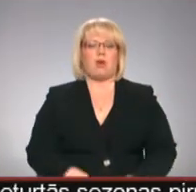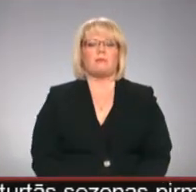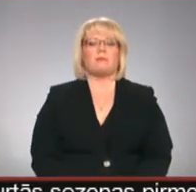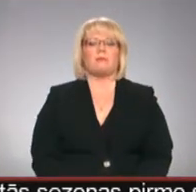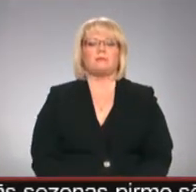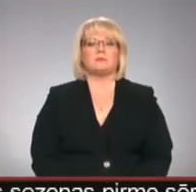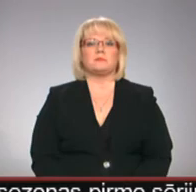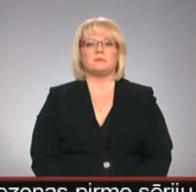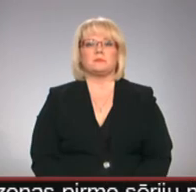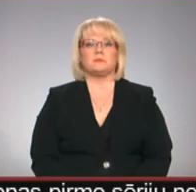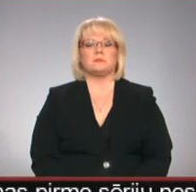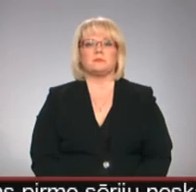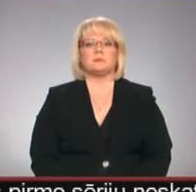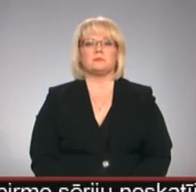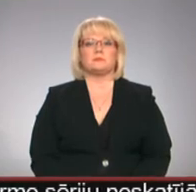Jānis Lācis, Artemijs Leskovs, Latvijas televīzija.